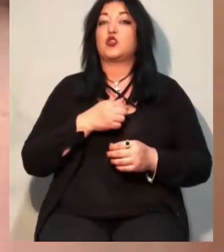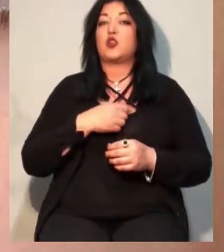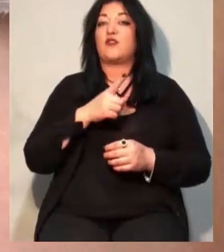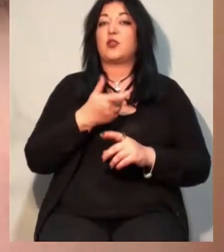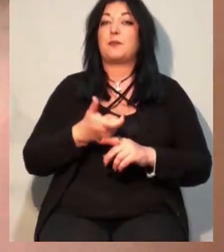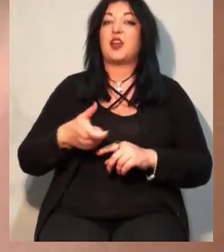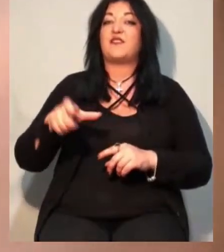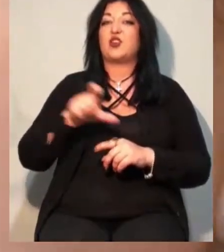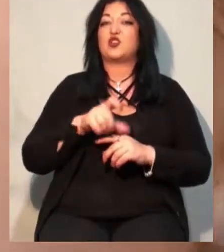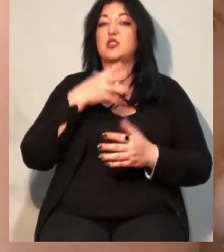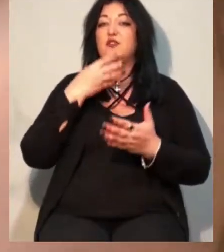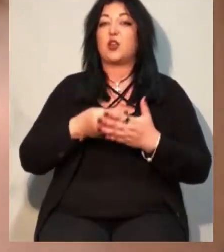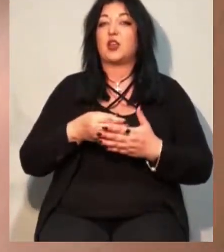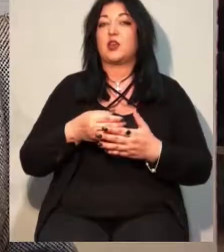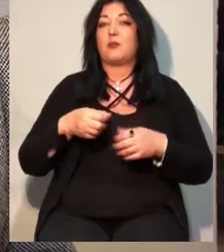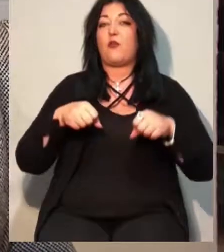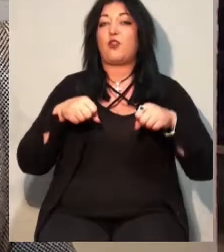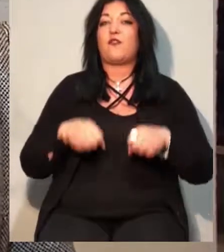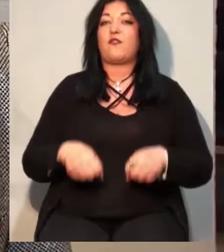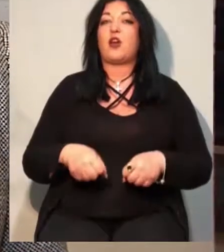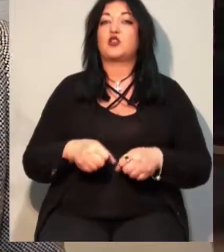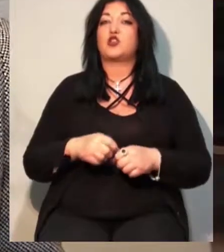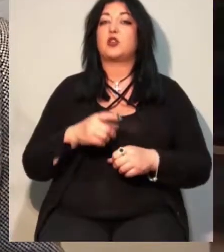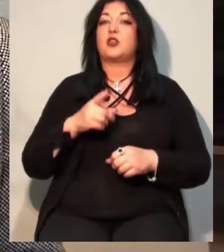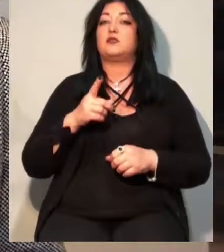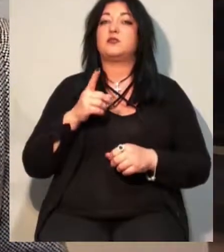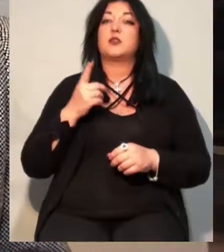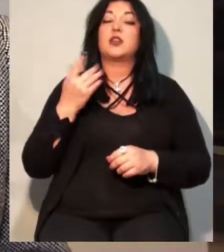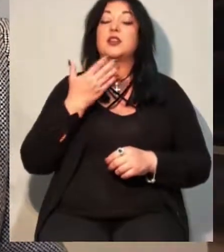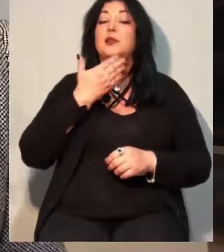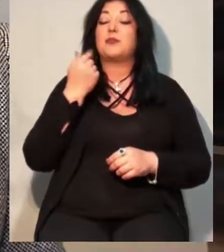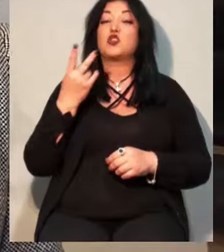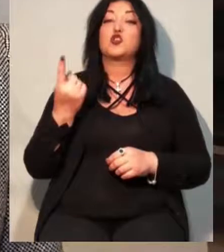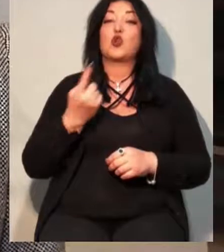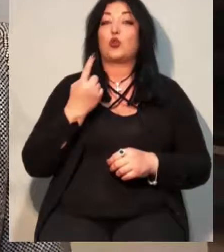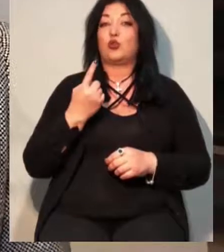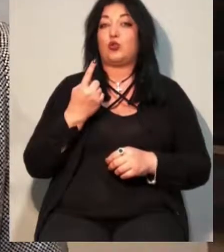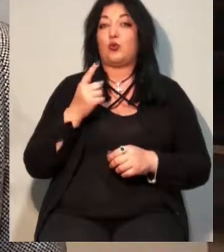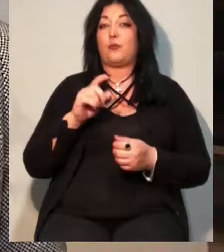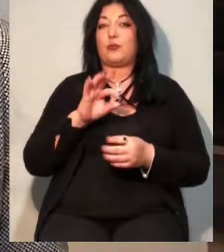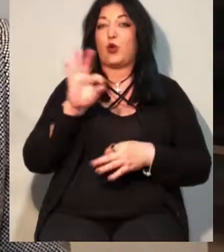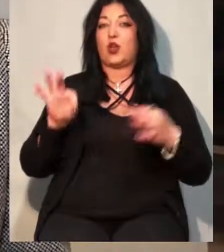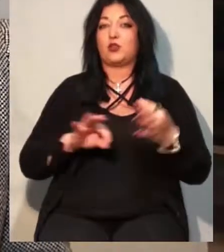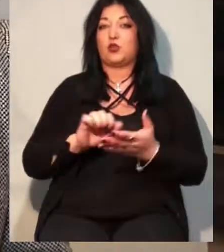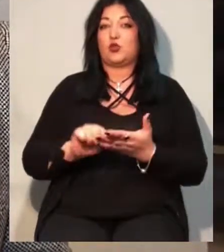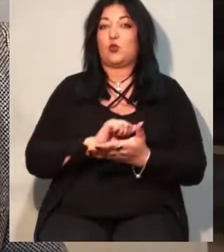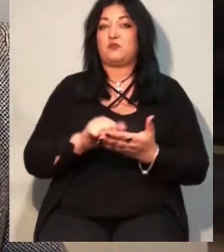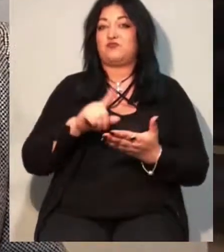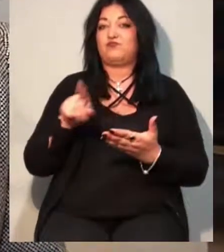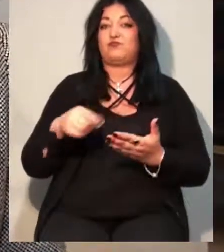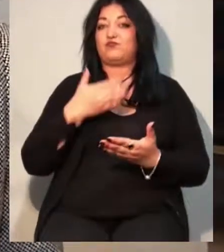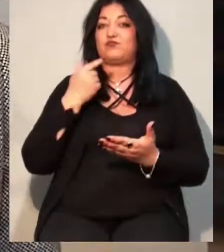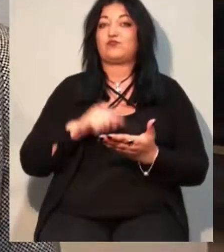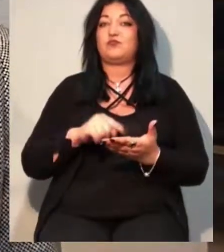повноваження. До департаменту не надходила жодна наукова проєктна документація, ні від орендаря земельної